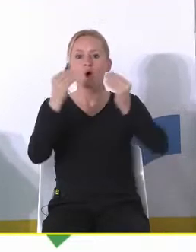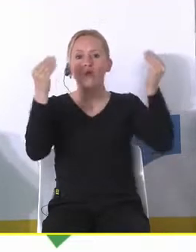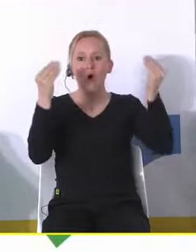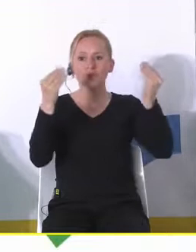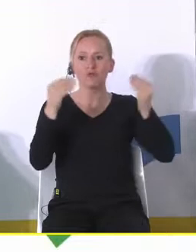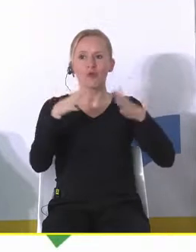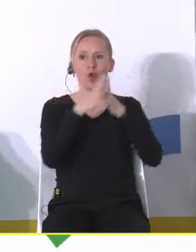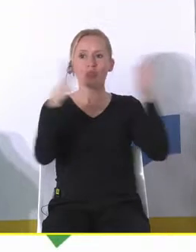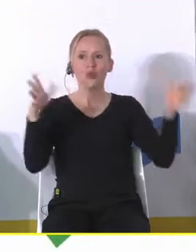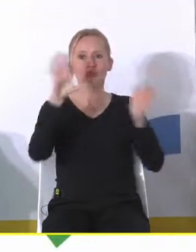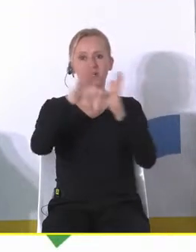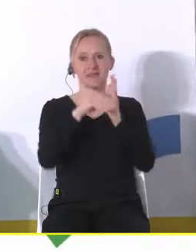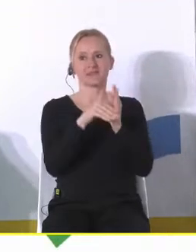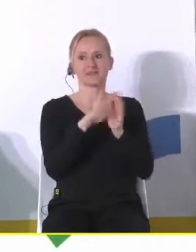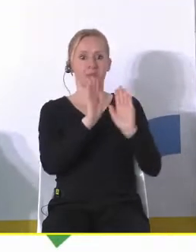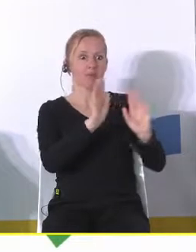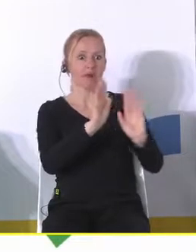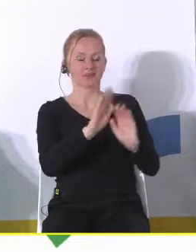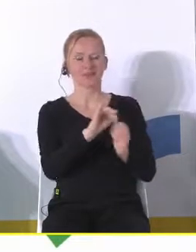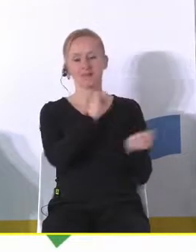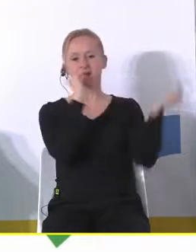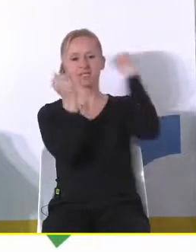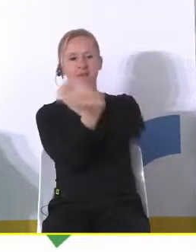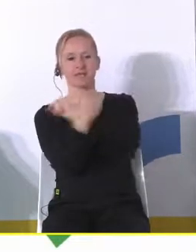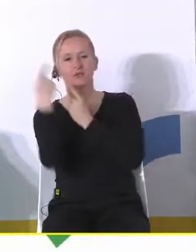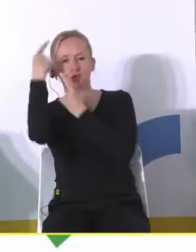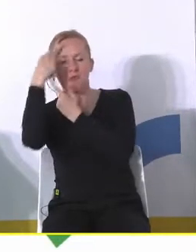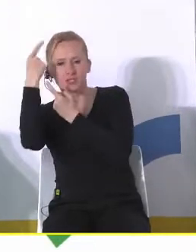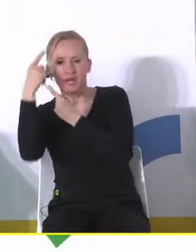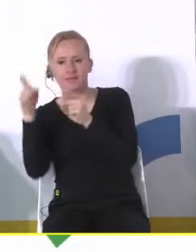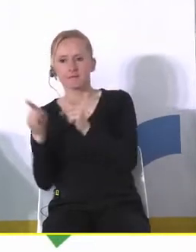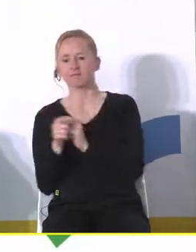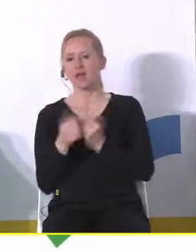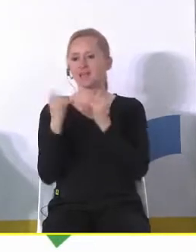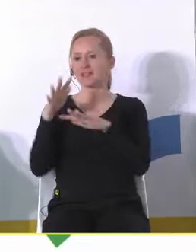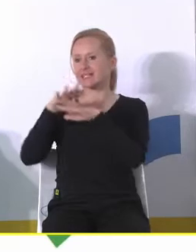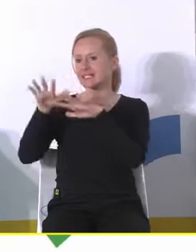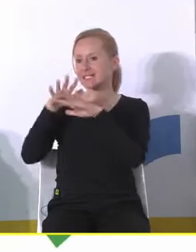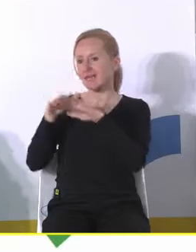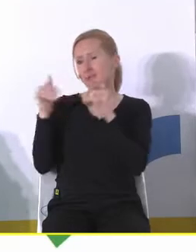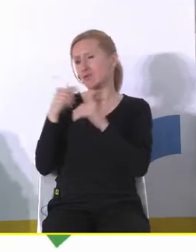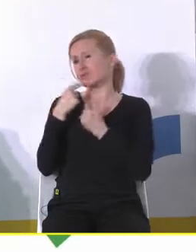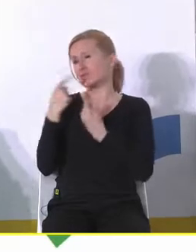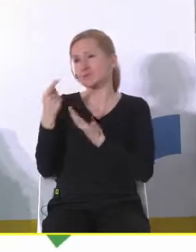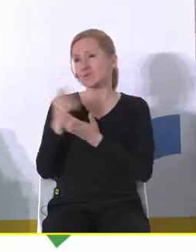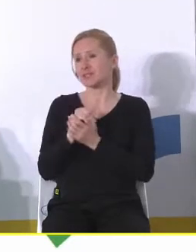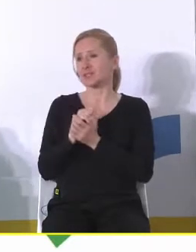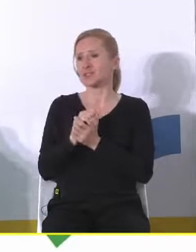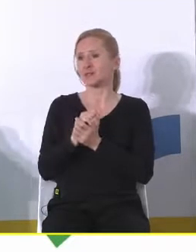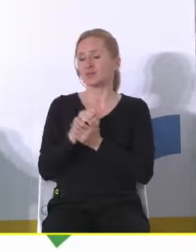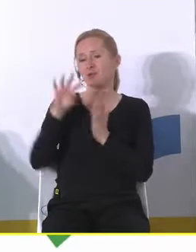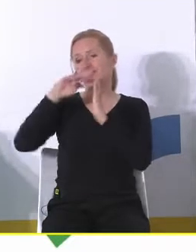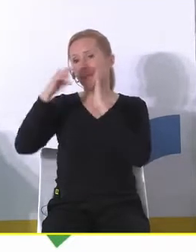miast tak i będą chcieli no w takich kolektywistycznych oczywiście kulturach i systemach to można sobie tam z plenum tak